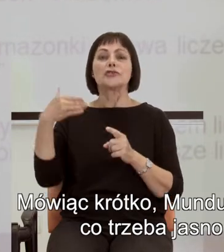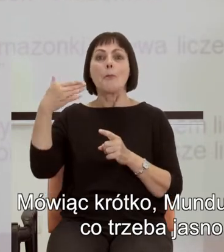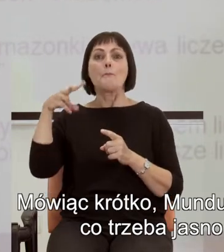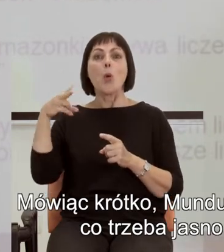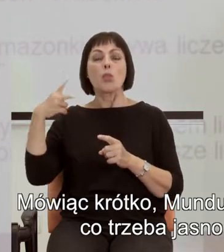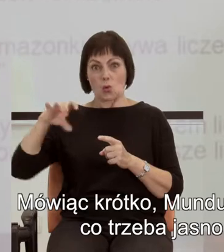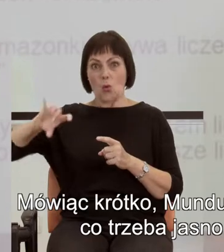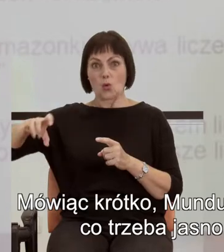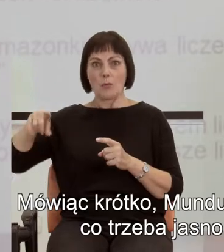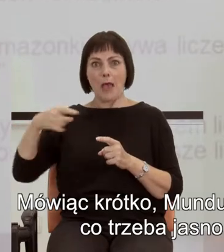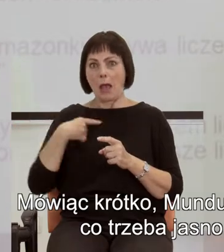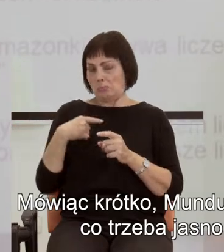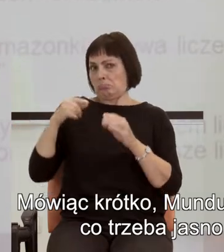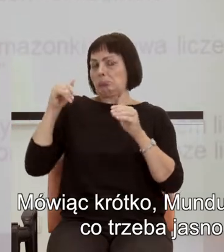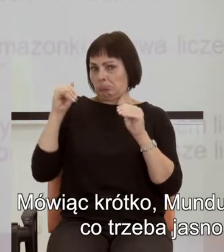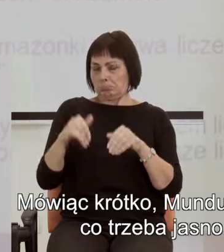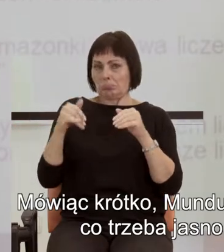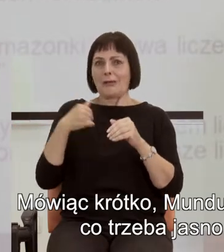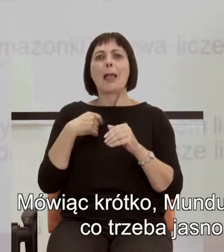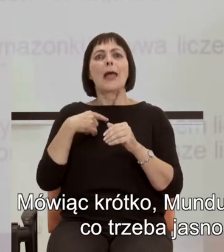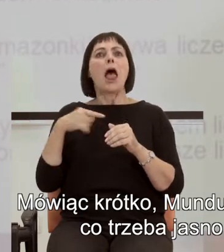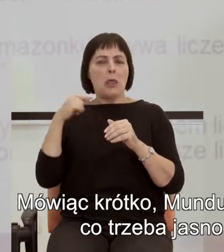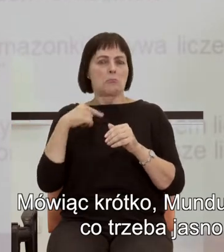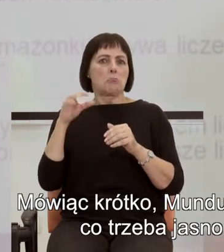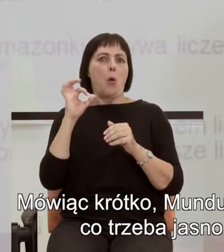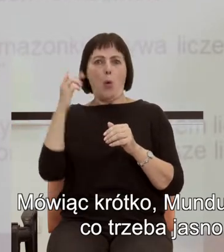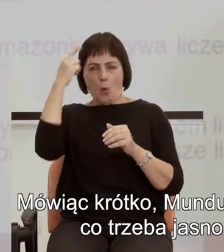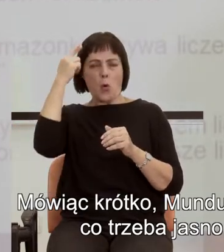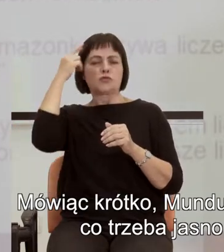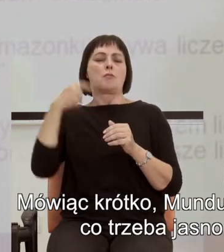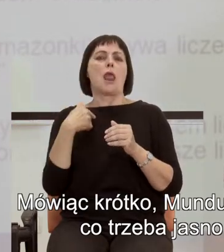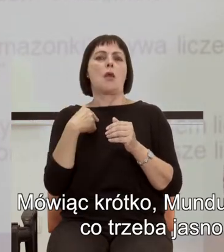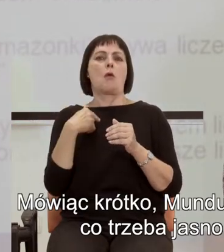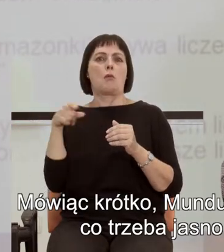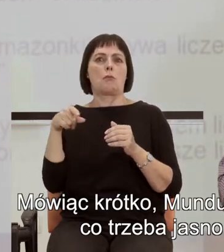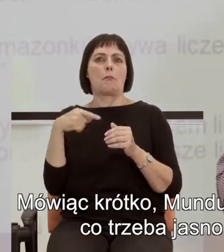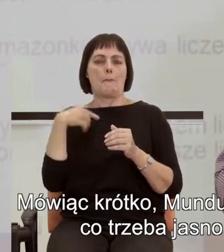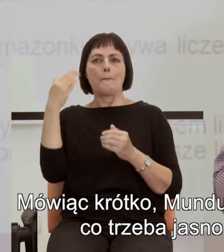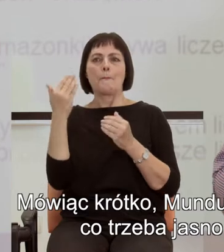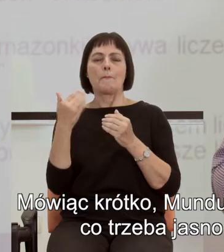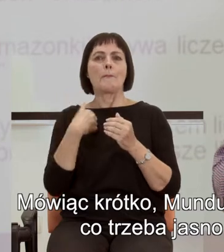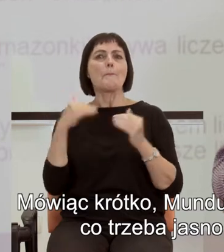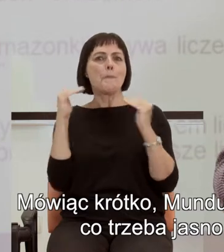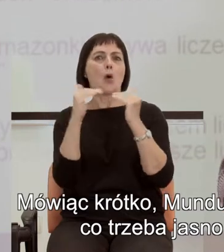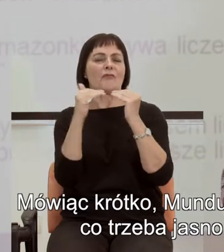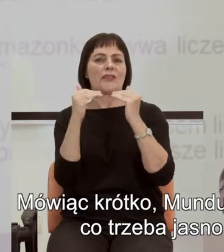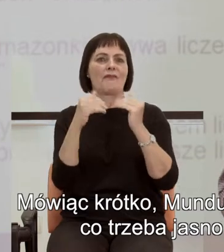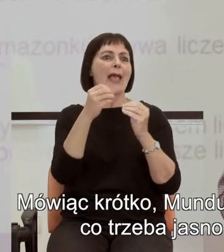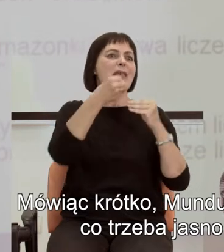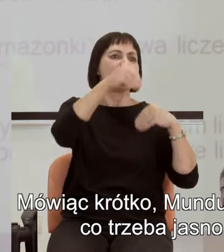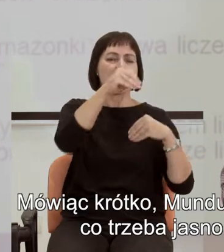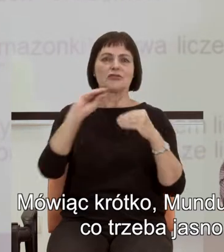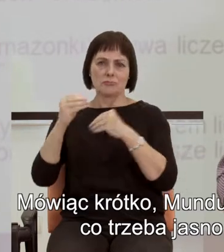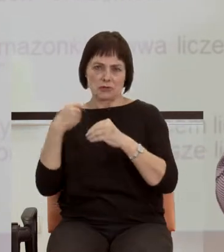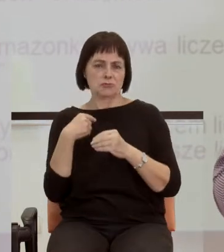i Piracha radzą sobie, choć w przybliżonym stopniu, co trzeba jasno podkreślić, z porównywaniem większych